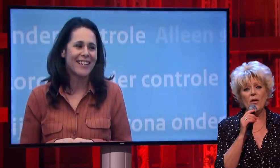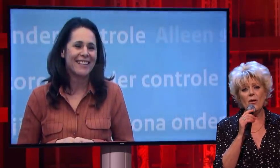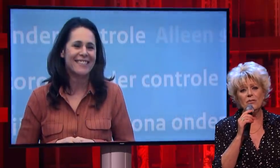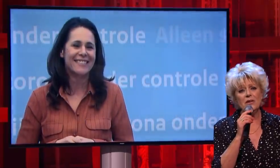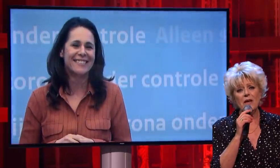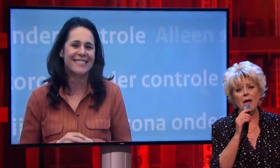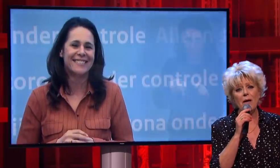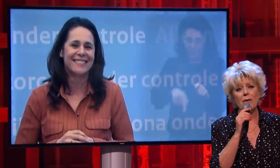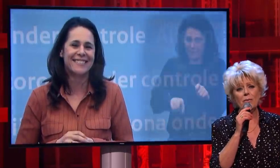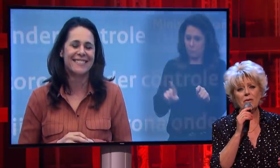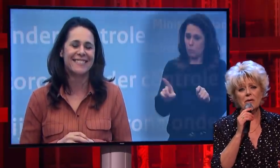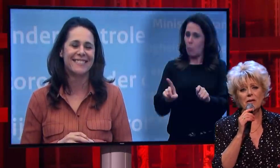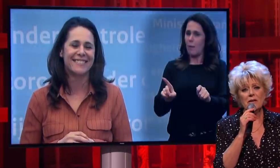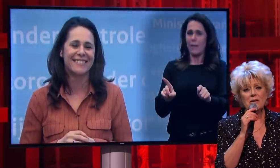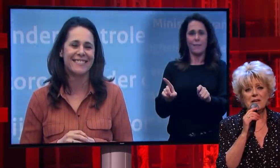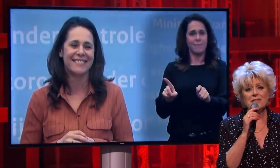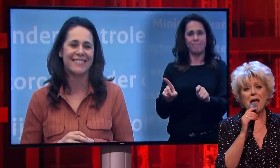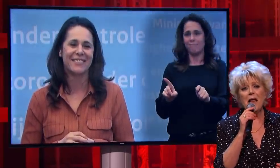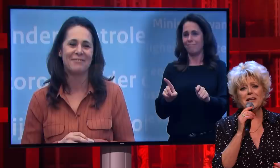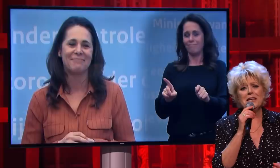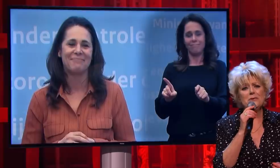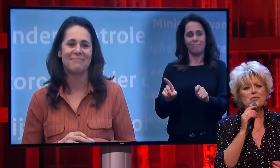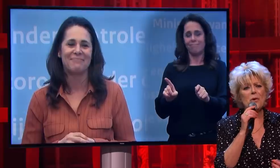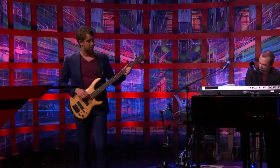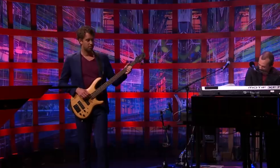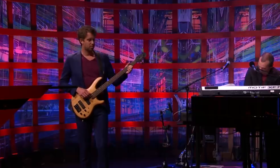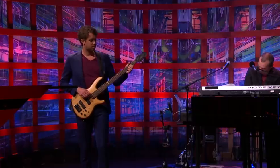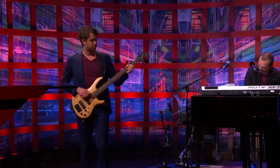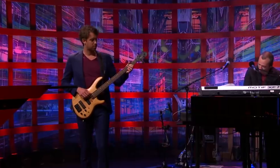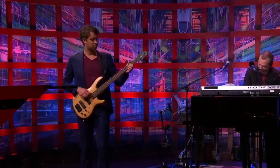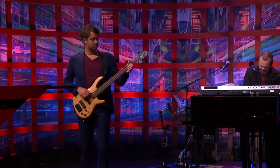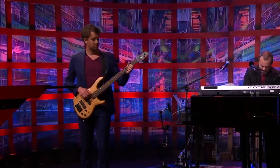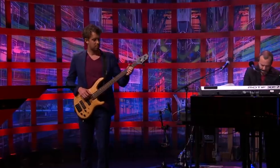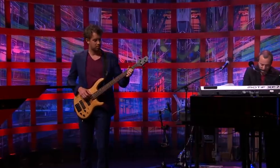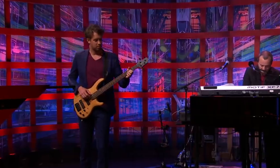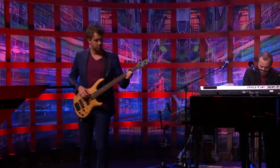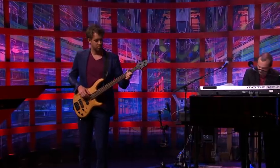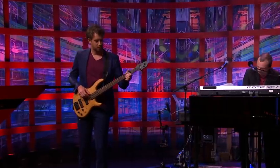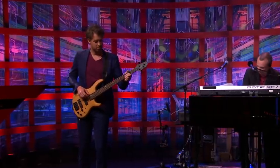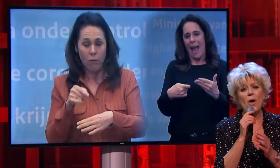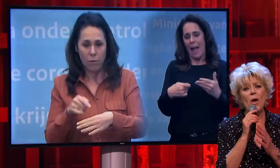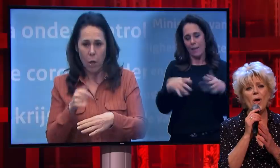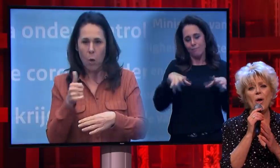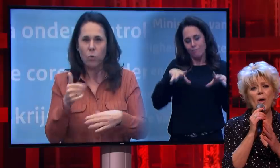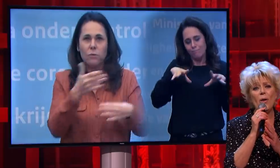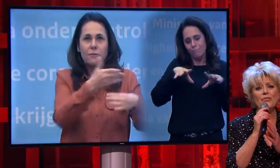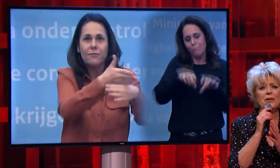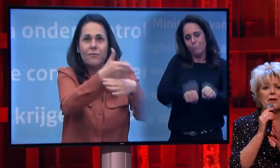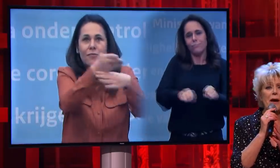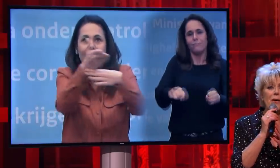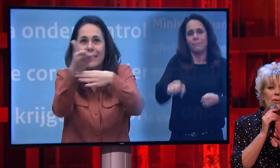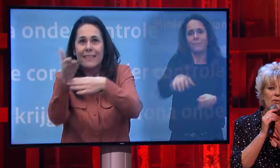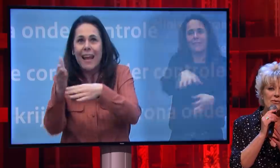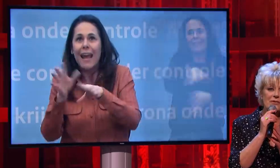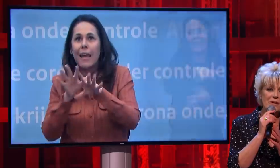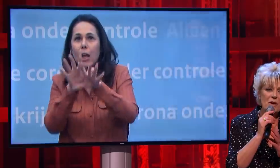Zonder jou is al het nieuws zo onverteerbaar. Zonder